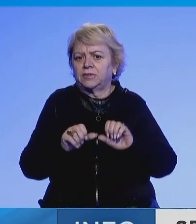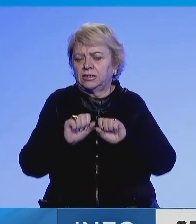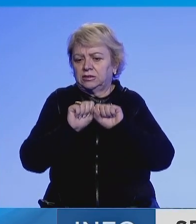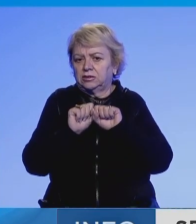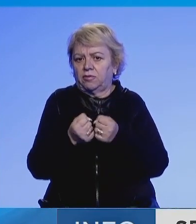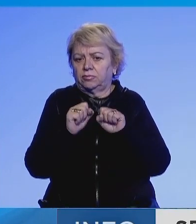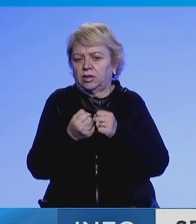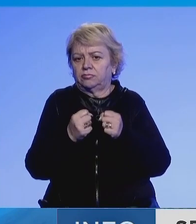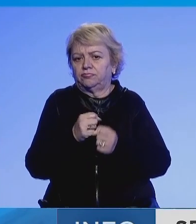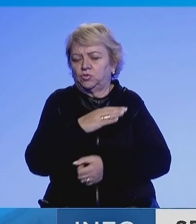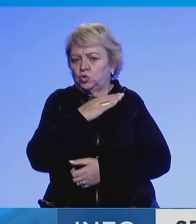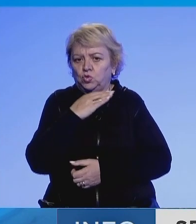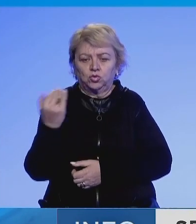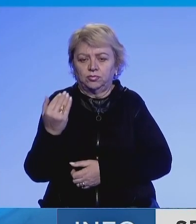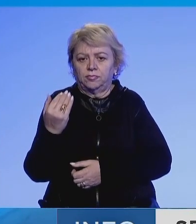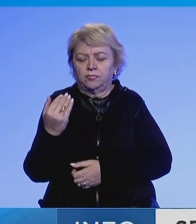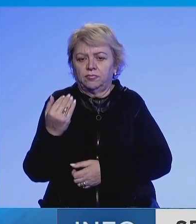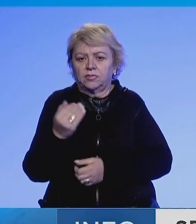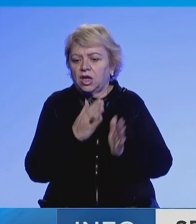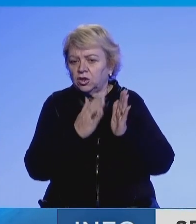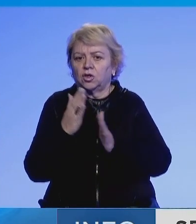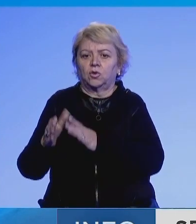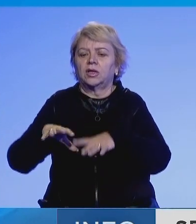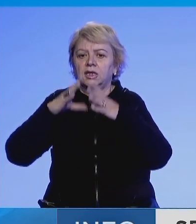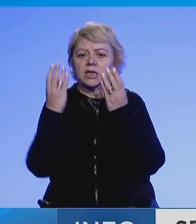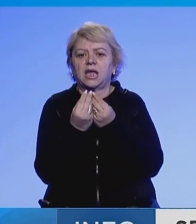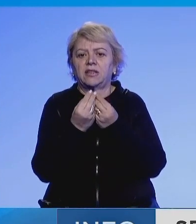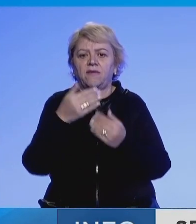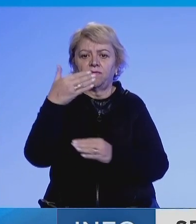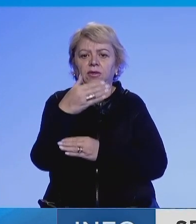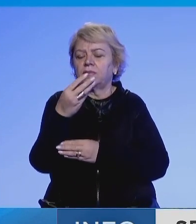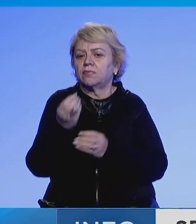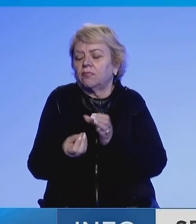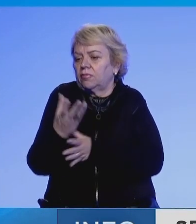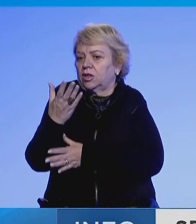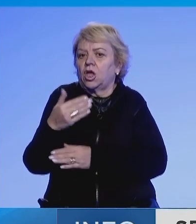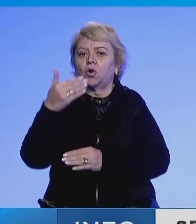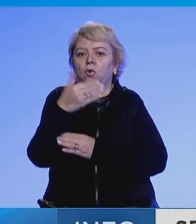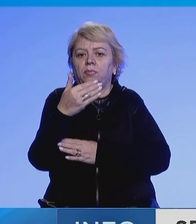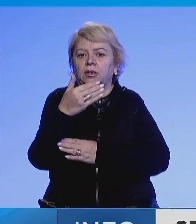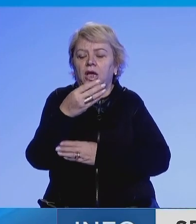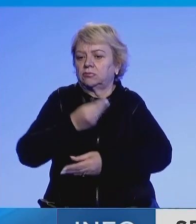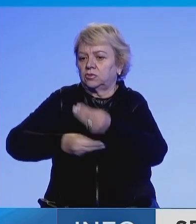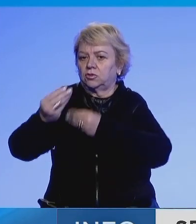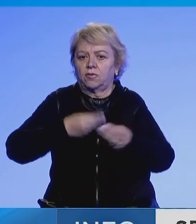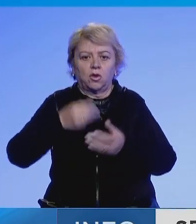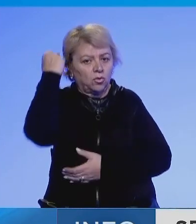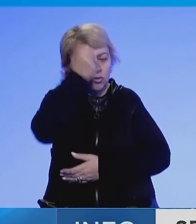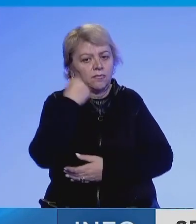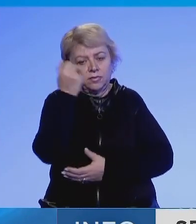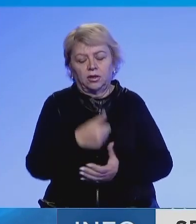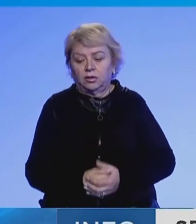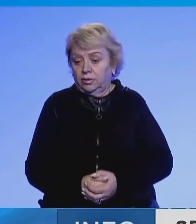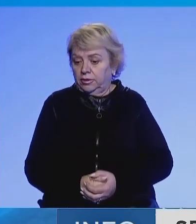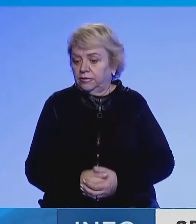interesat dhe funksionimin e regull të të gjitha firma u prodhungse dhe kompanive trektare në Kosovë.